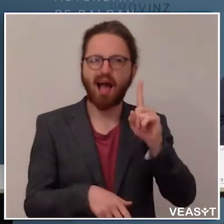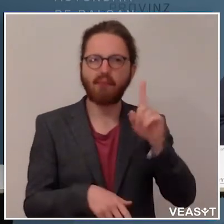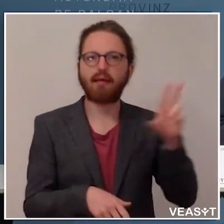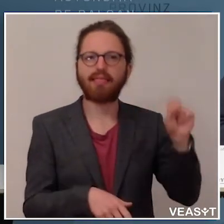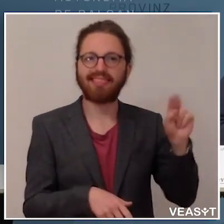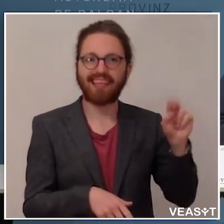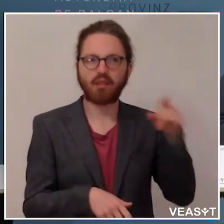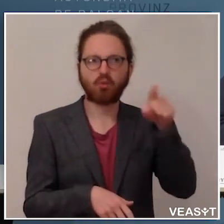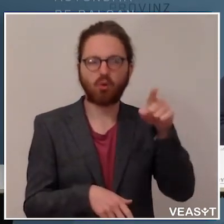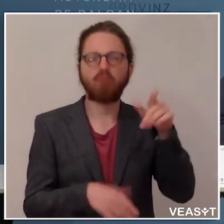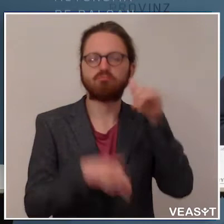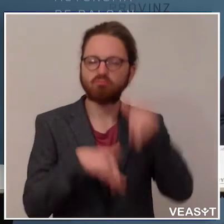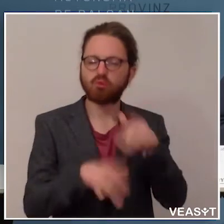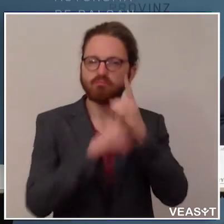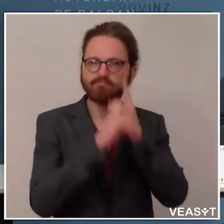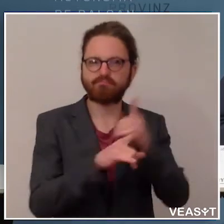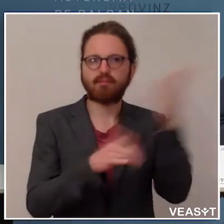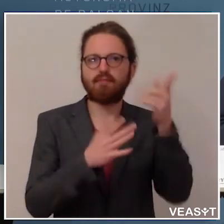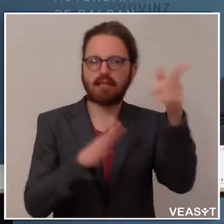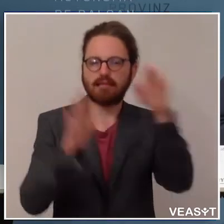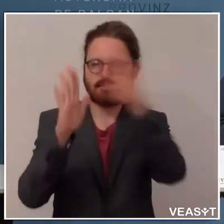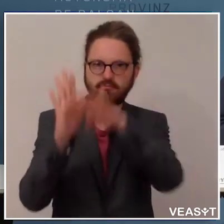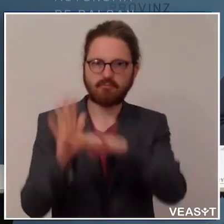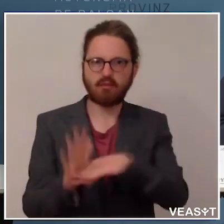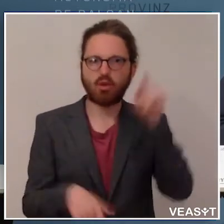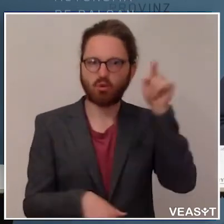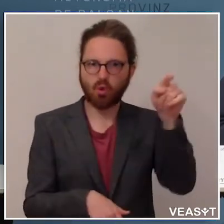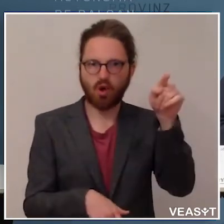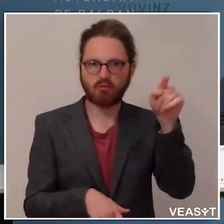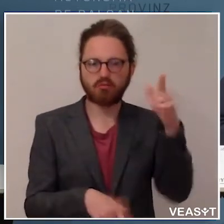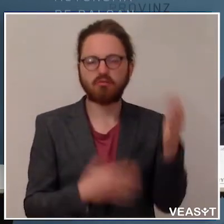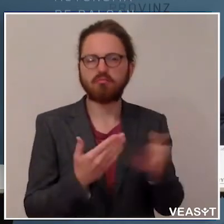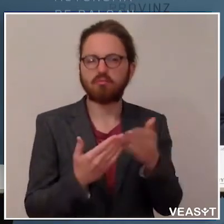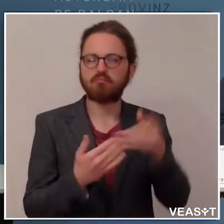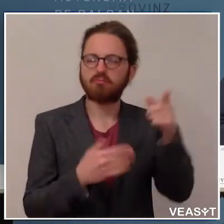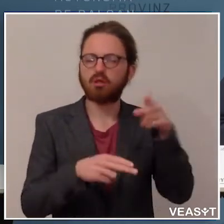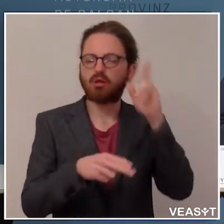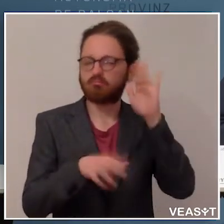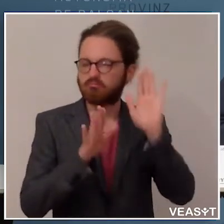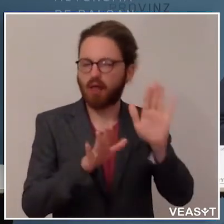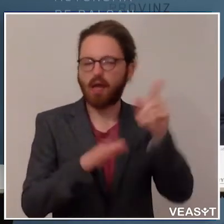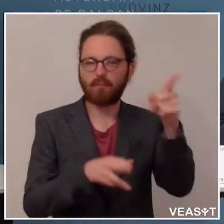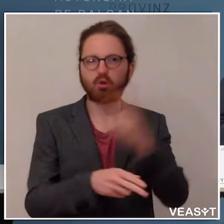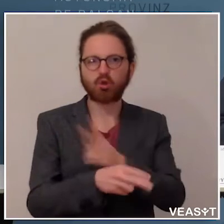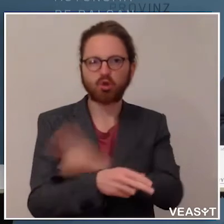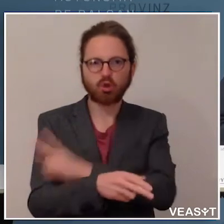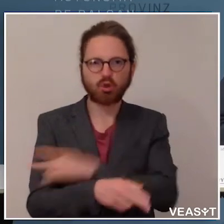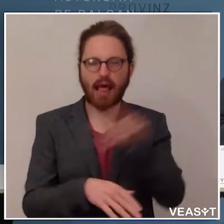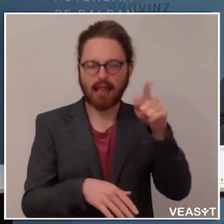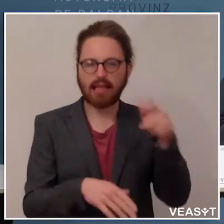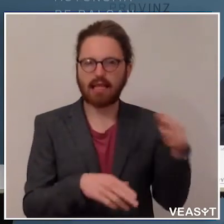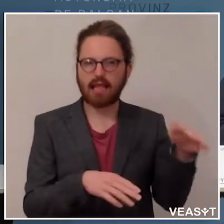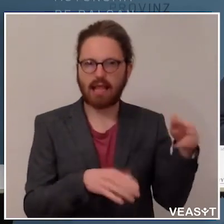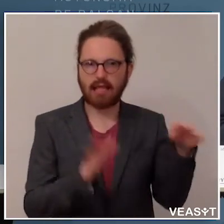die eben dort für die Bewegung vorgesehen sind. Das sind die staatlichen nach wie vor. Im Trentino gibt es noch nicht so ein eigenes